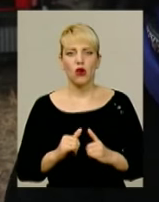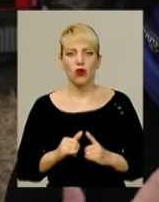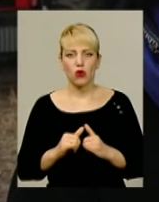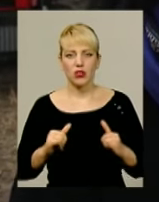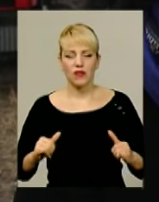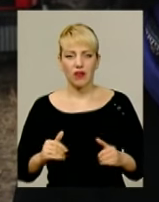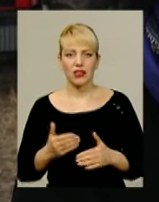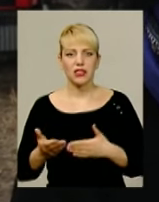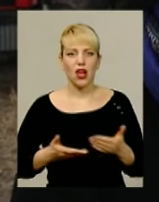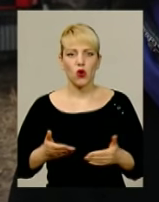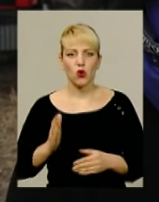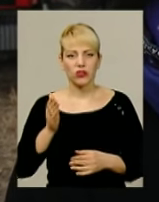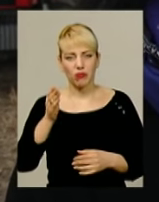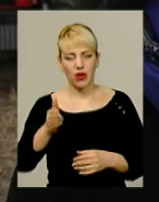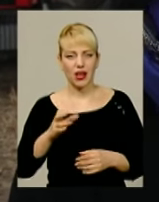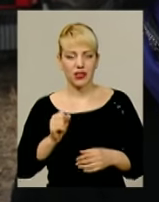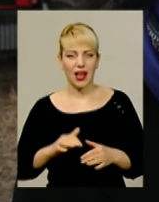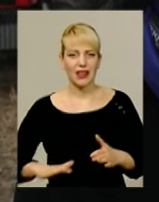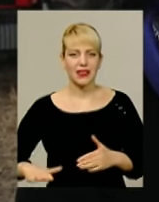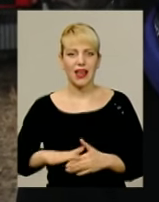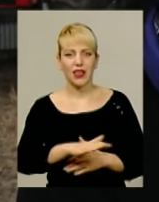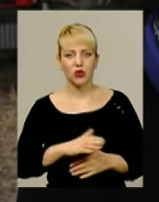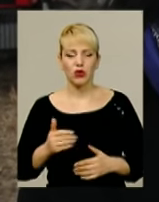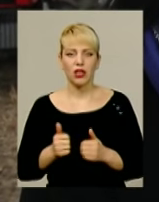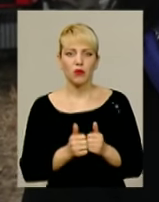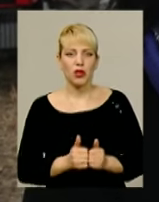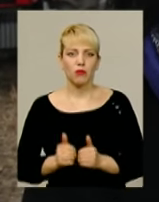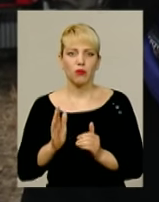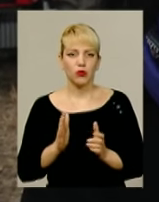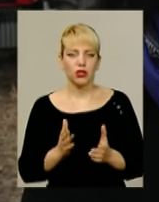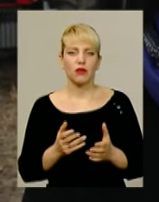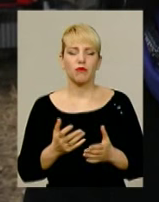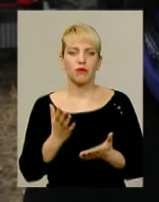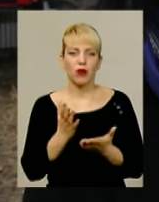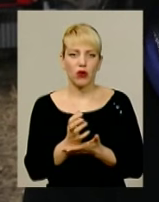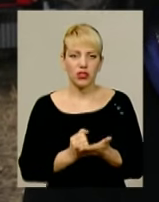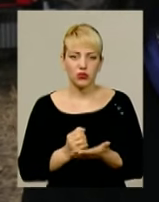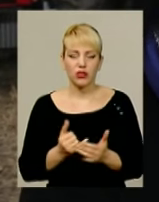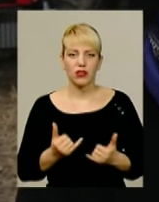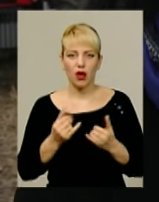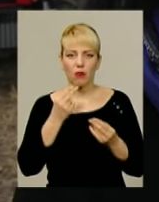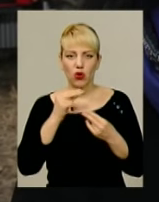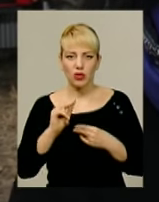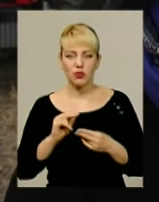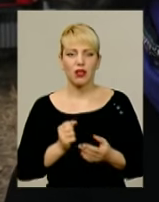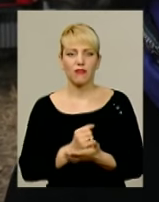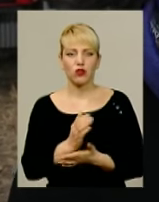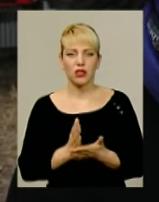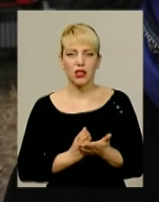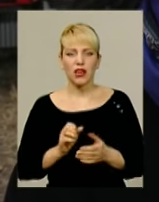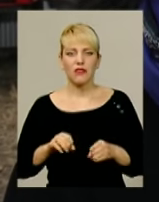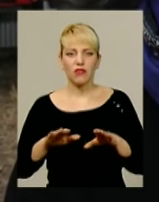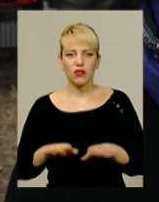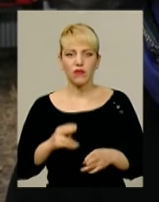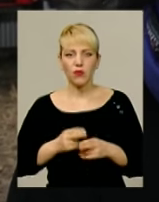але й територія навколо неї отримуватиме ресурси для поліпшення інфраструктури, вирішення гострих соціальних проблем. І все це в